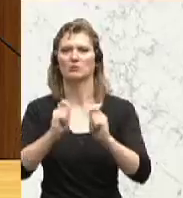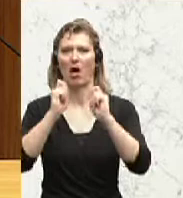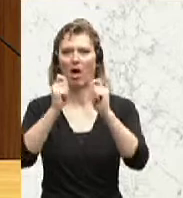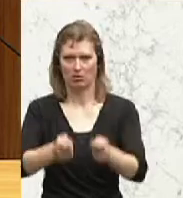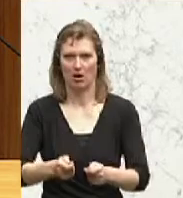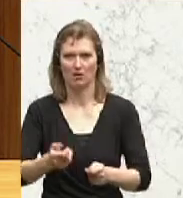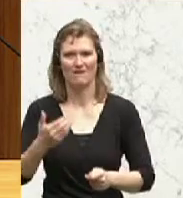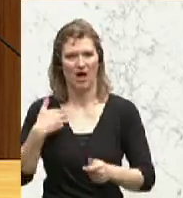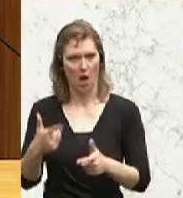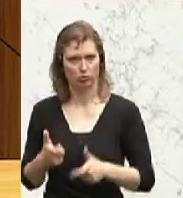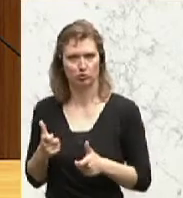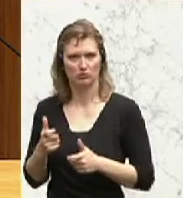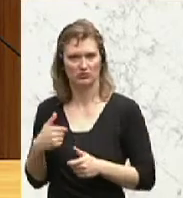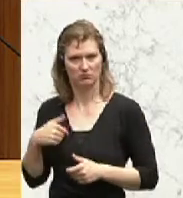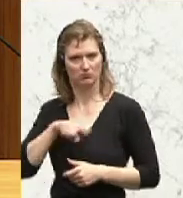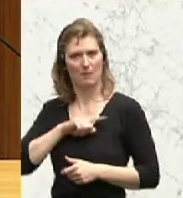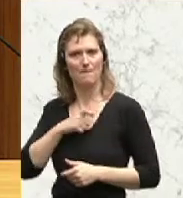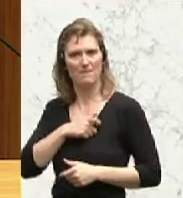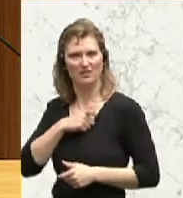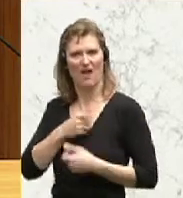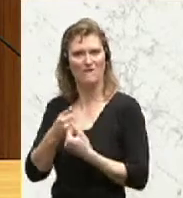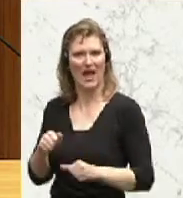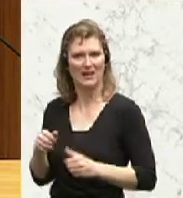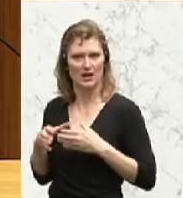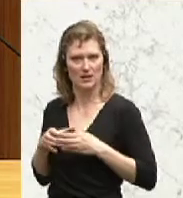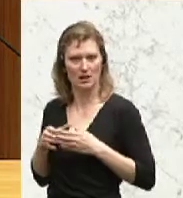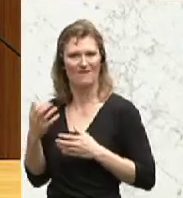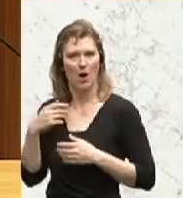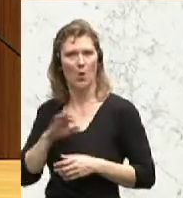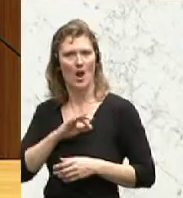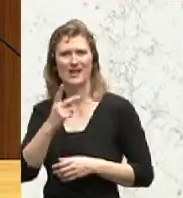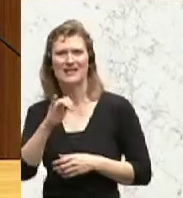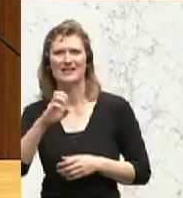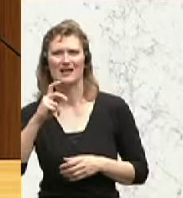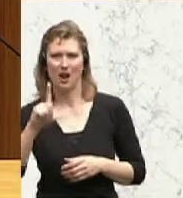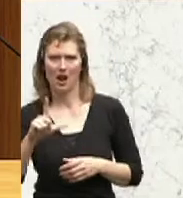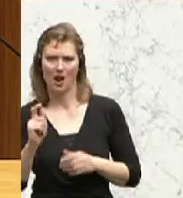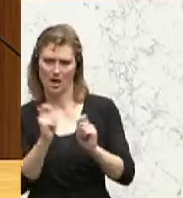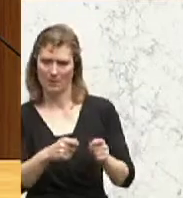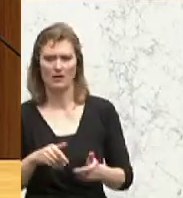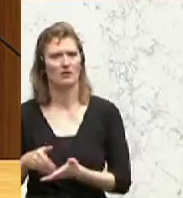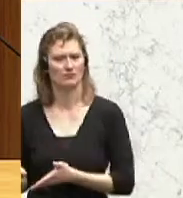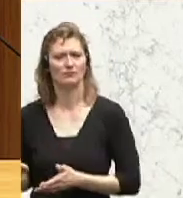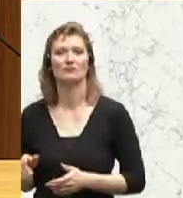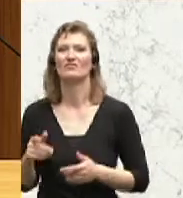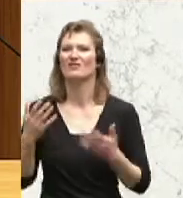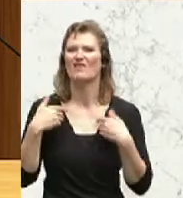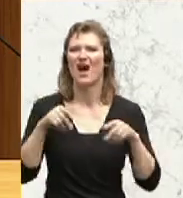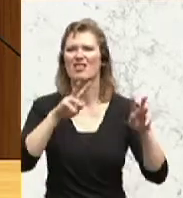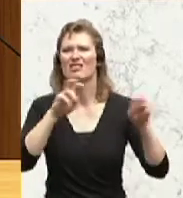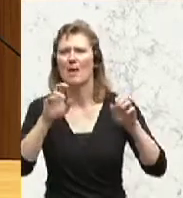Ausschuss, den der Kollege Kickl eingebracht hat, nämlich mit dem Hintergrund, dass man in dieser Thematik der